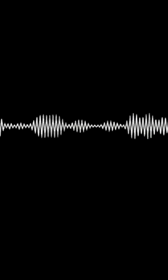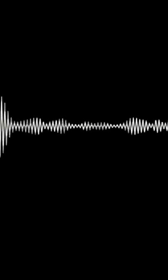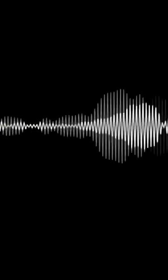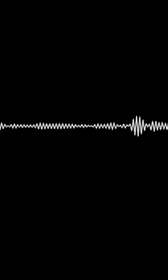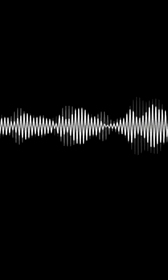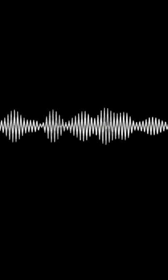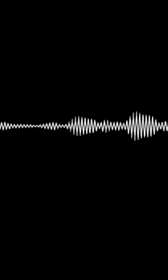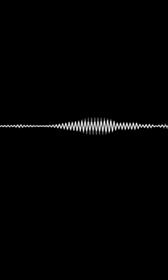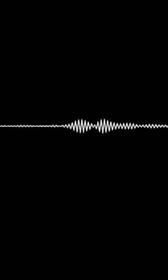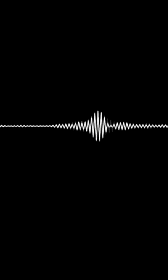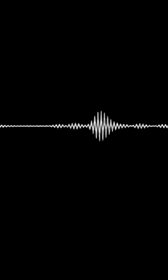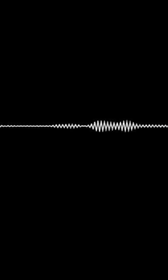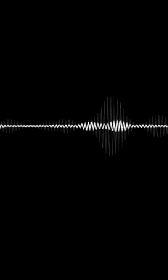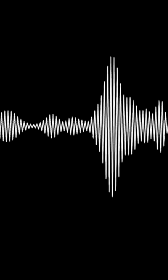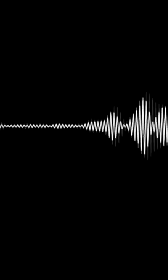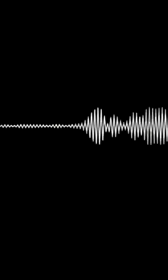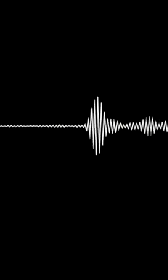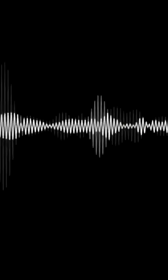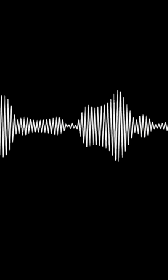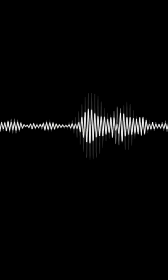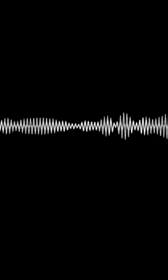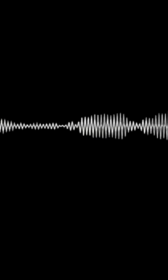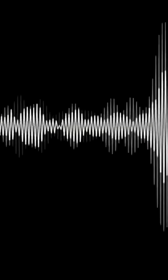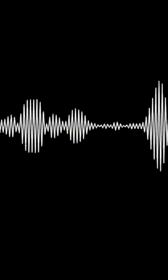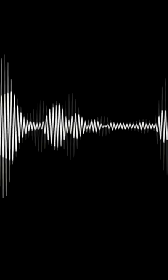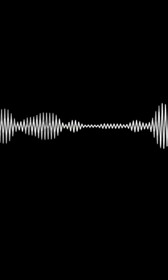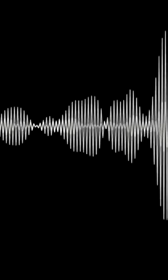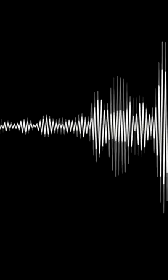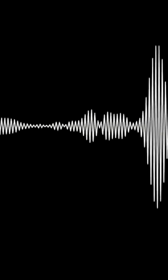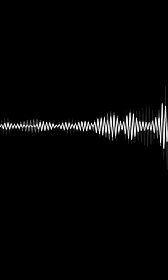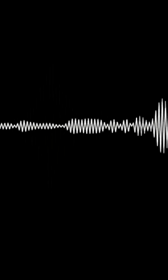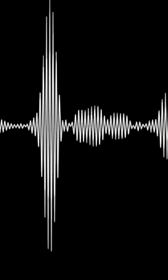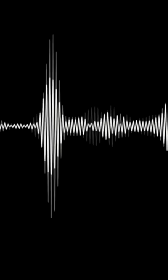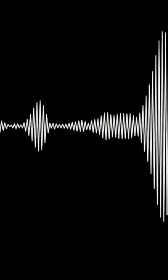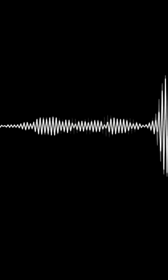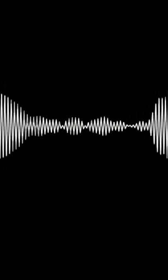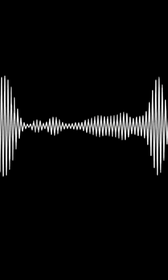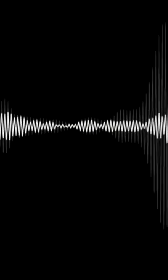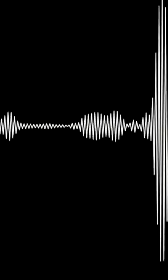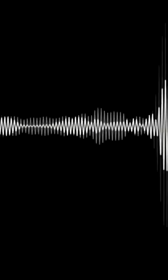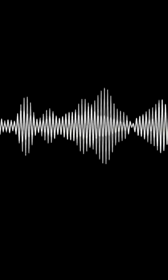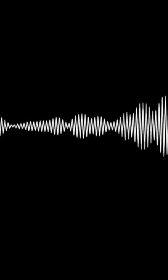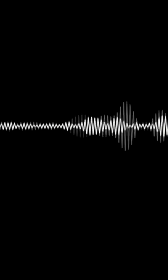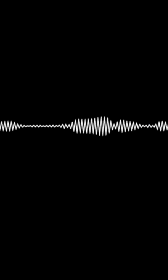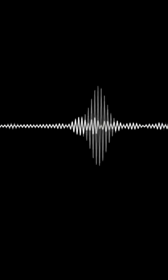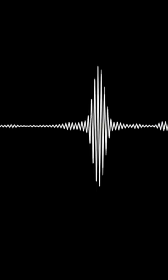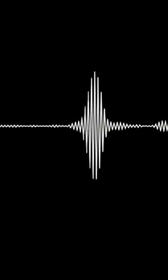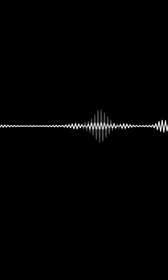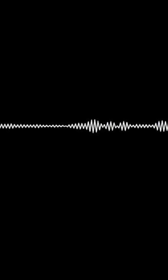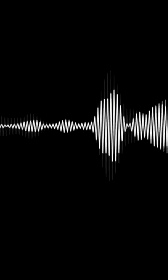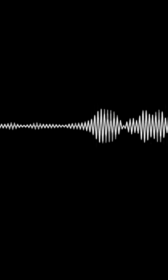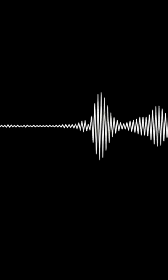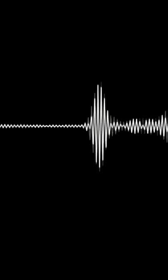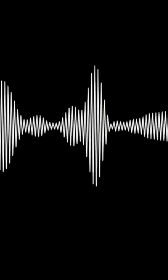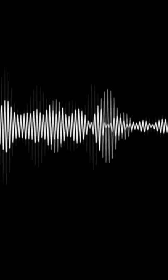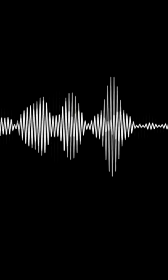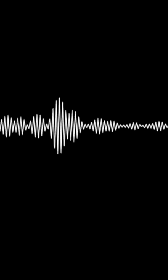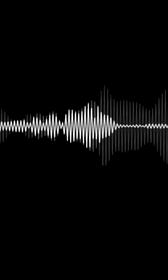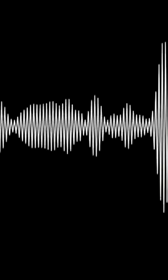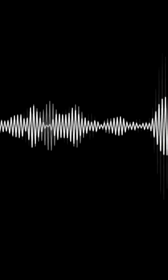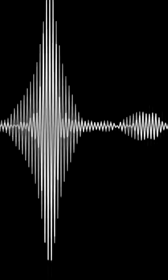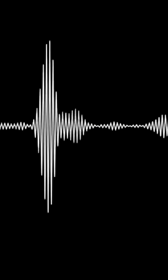się Waldemar Tatarczuk, jestem z Galerii Labirynt, jest z nami Edwin Bendik, dziennikarz polityki.